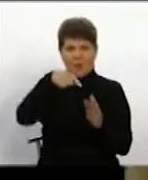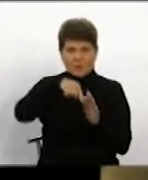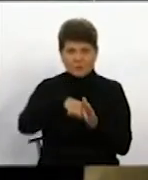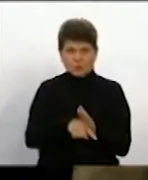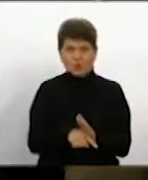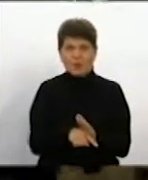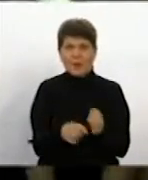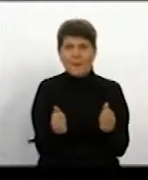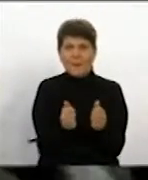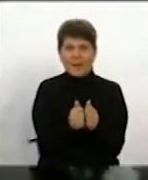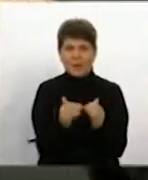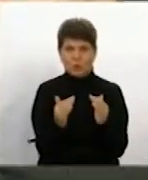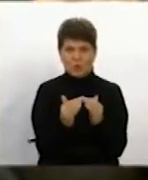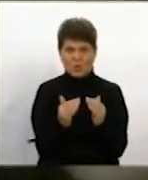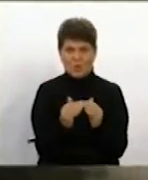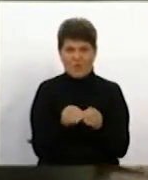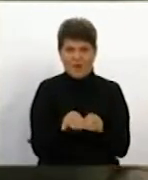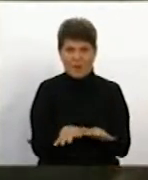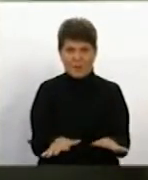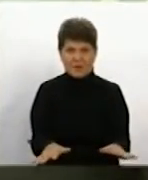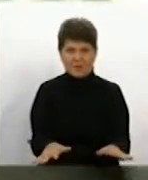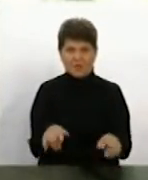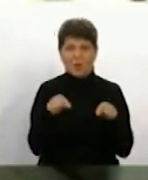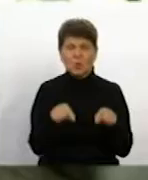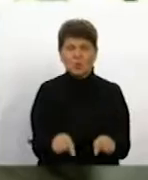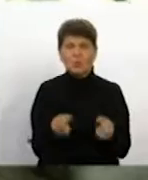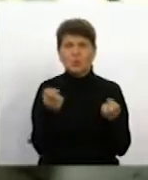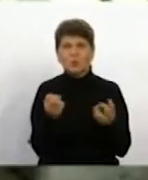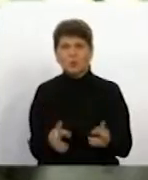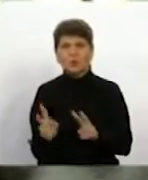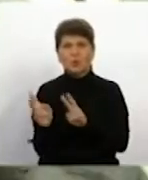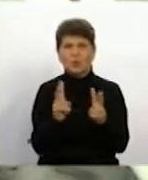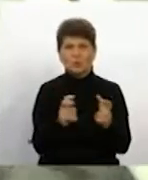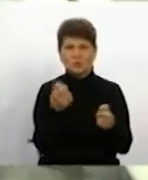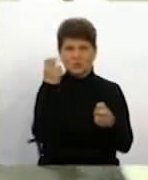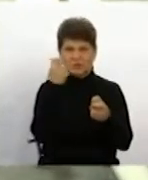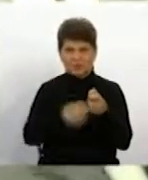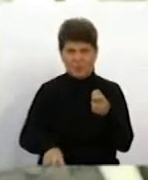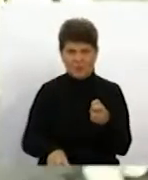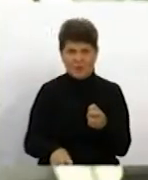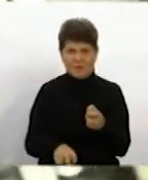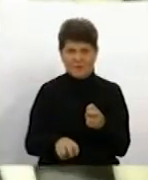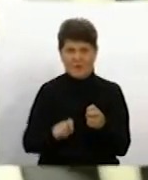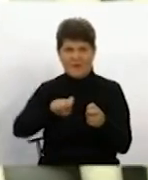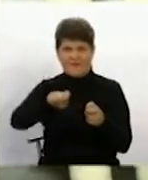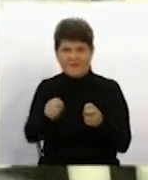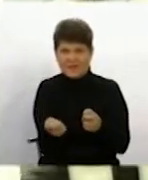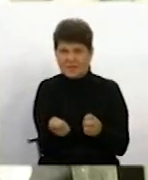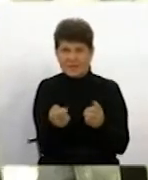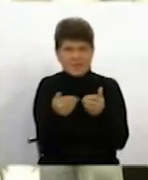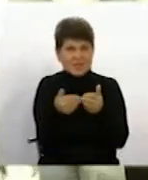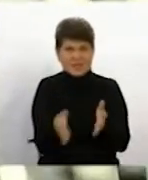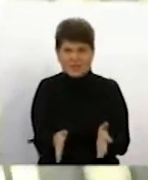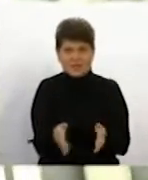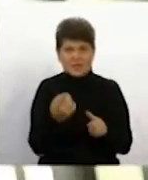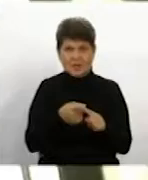Цей вентиль, про який вона говорила, тут просто немає, хтось зламав флажок. Якщо його відкрити, це якраз такий